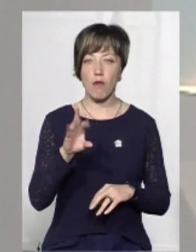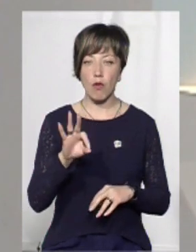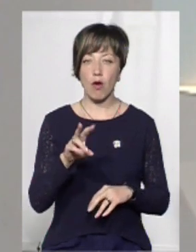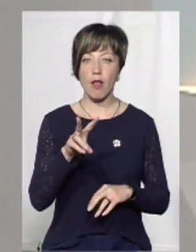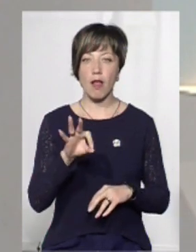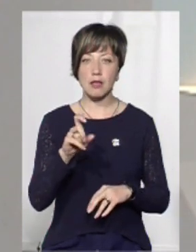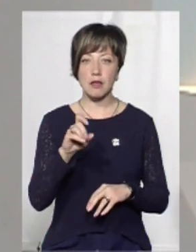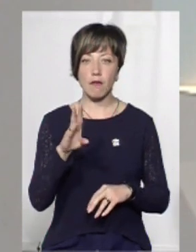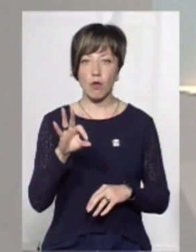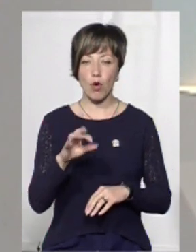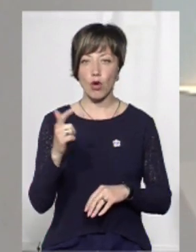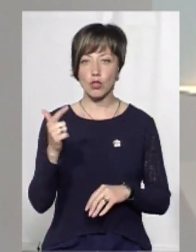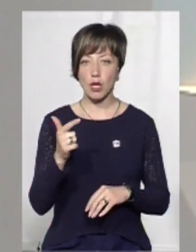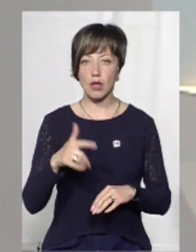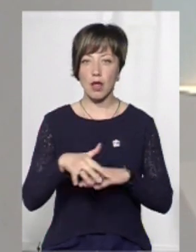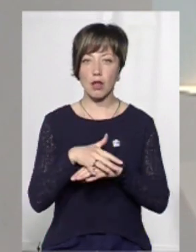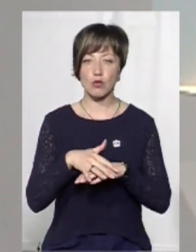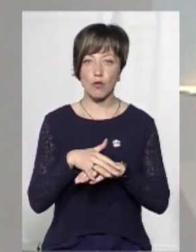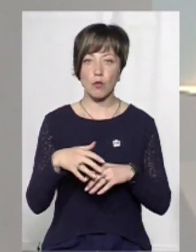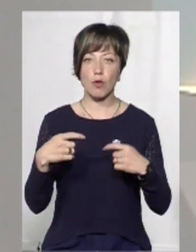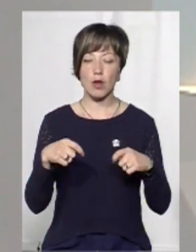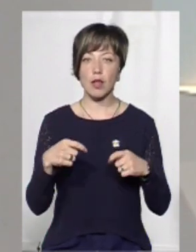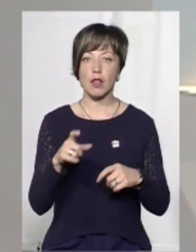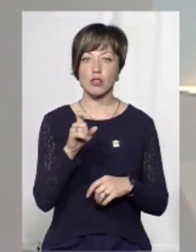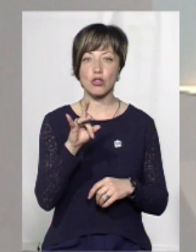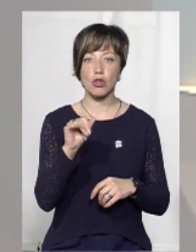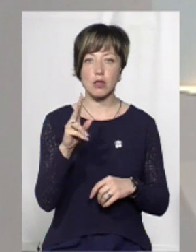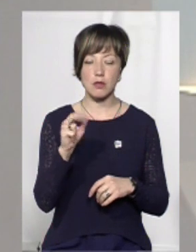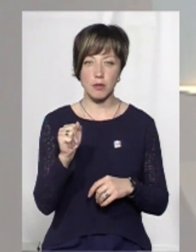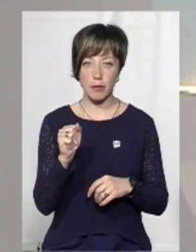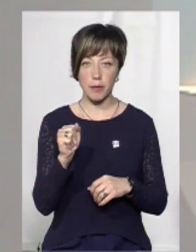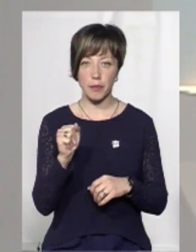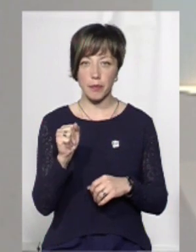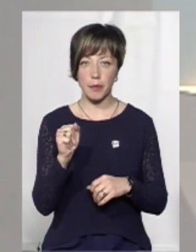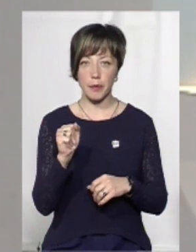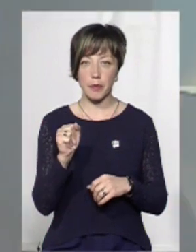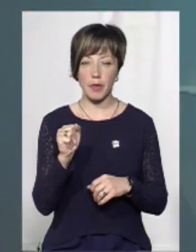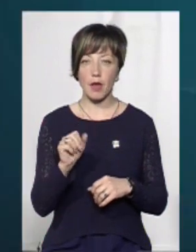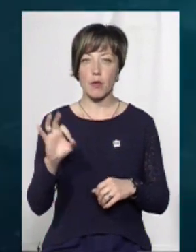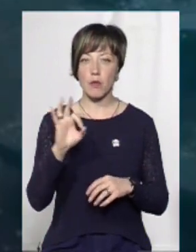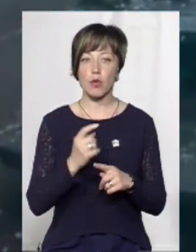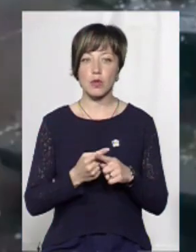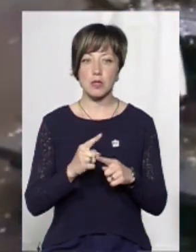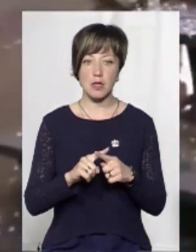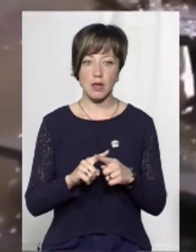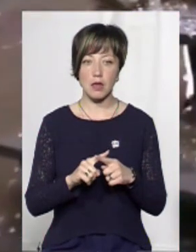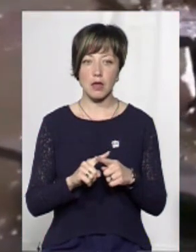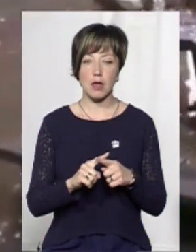Лезнево, Гречаних, на речовому ринку Назарічанській. Про це